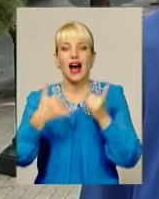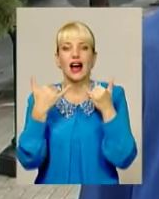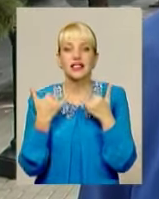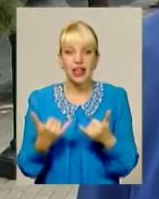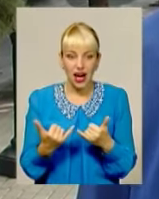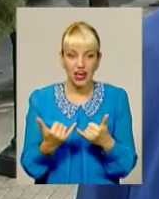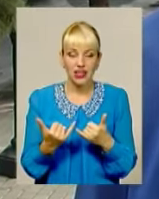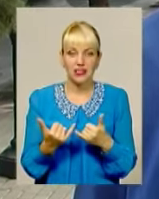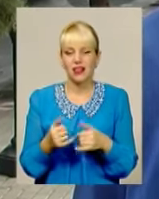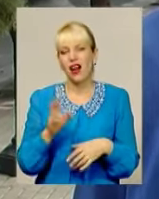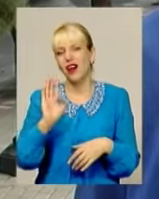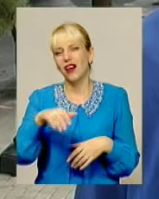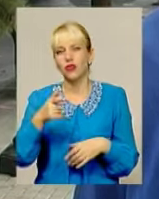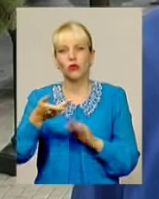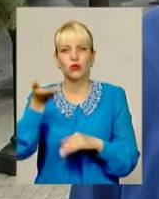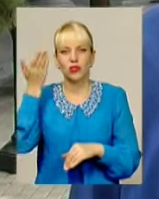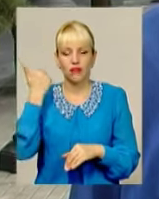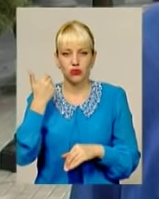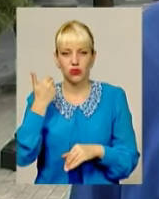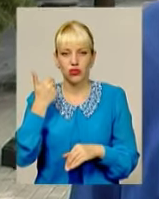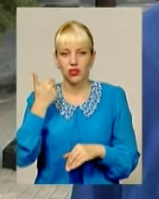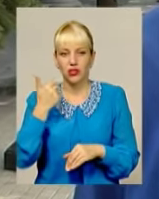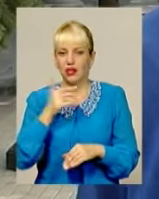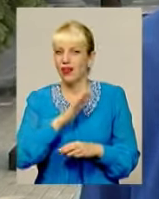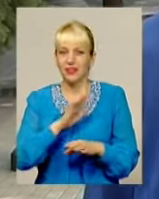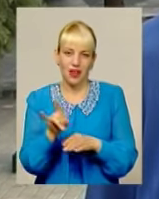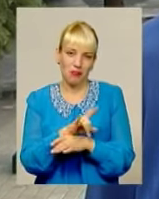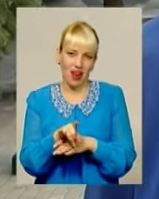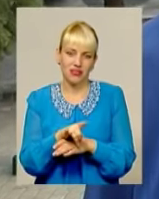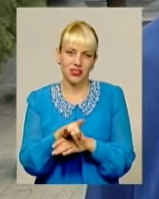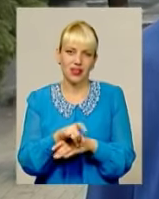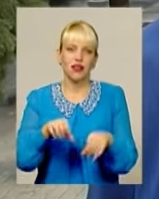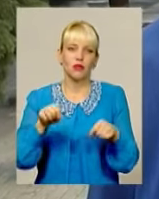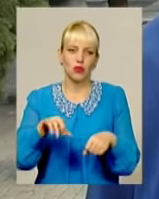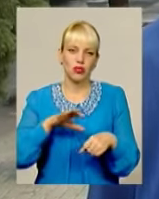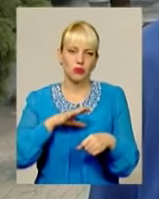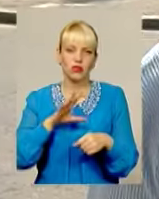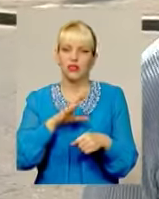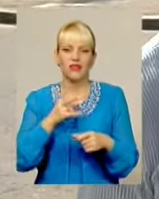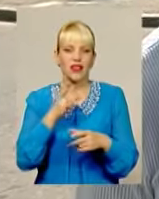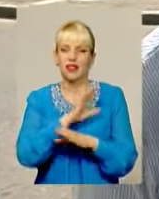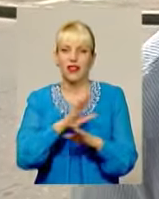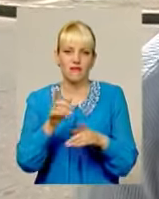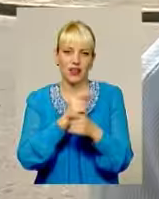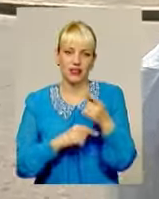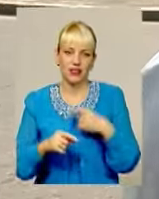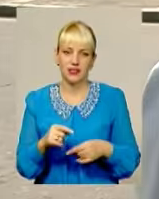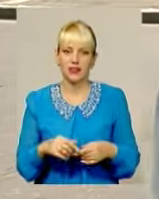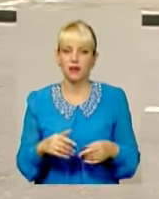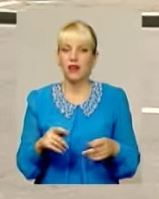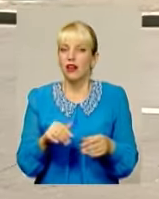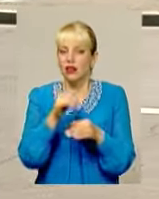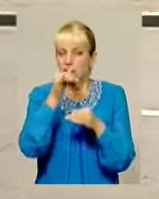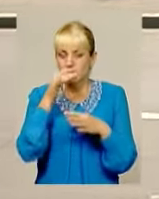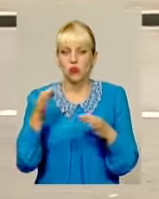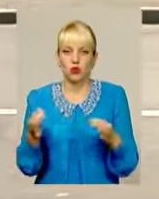але то було давно і неправда. Мабуть, це вже не вернеться. Практично нічого, навіть буханки